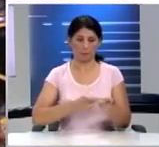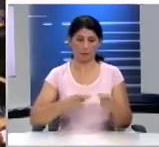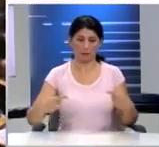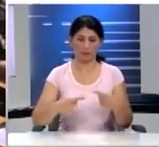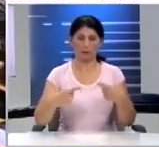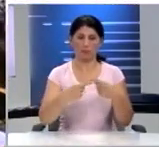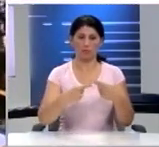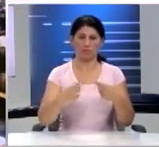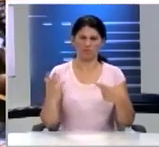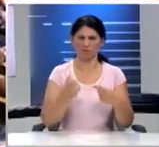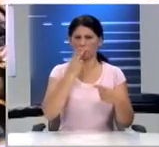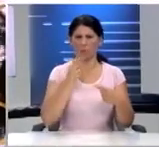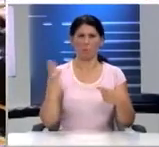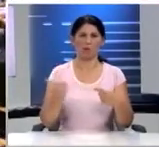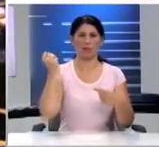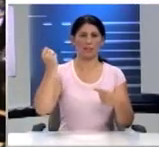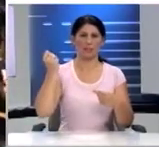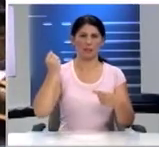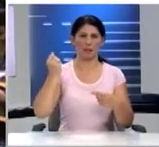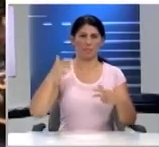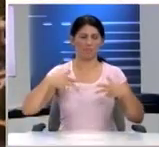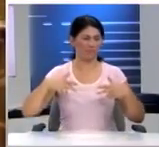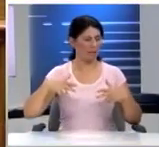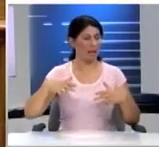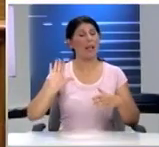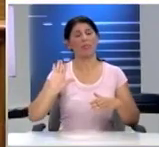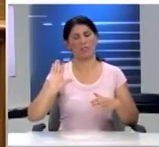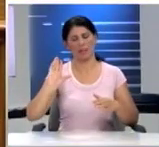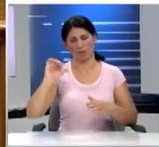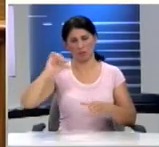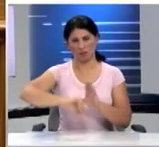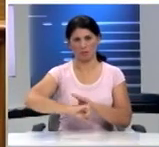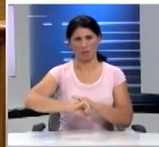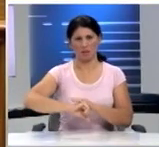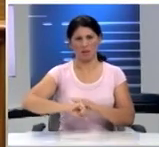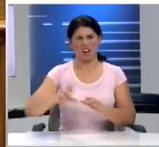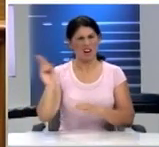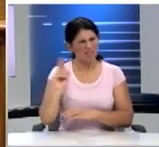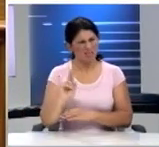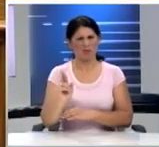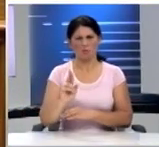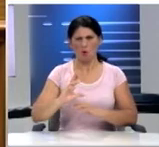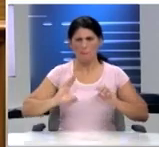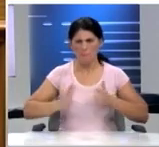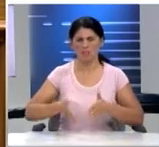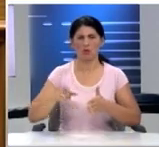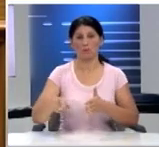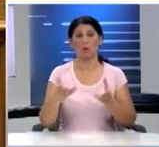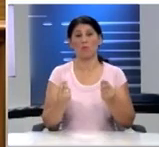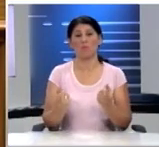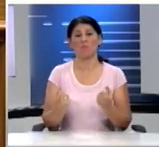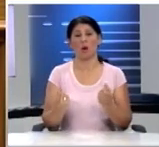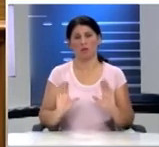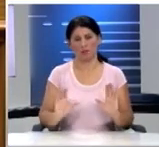Τα πολυταρχικά καθεστώτα δεν έχουν αιτηθεί Ο ρατσισμός, οι διακρίσεις, η μισσαλωδοξία Είναι μερικές από τις μεγαλύτερες προκλήσεις